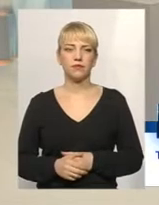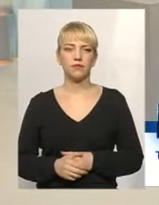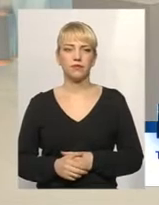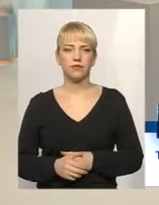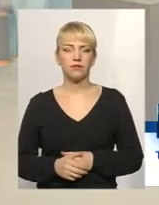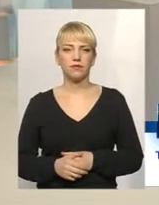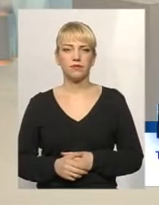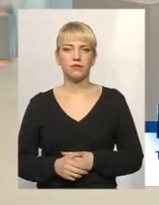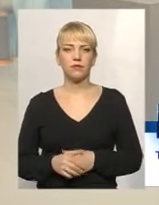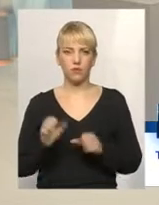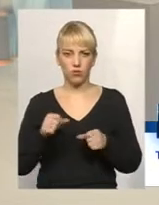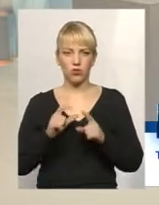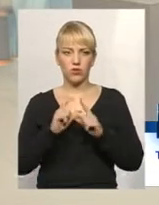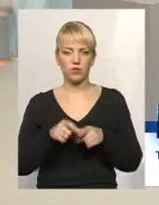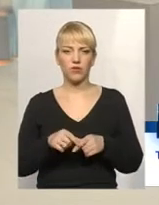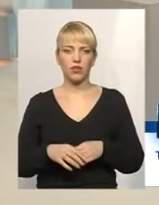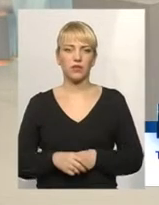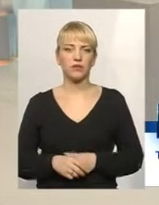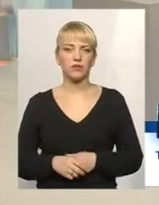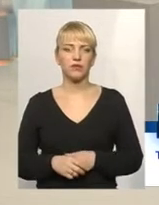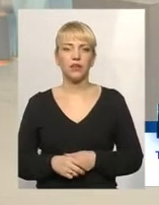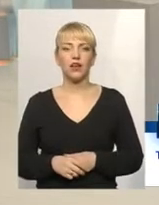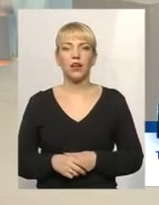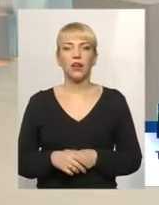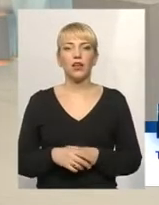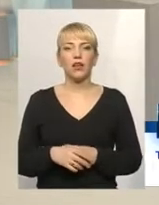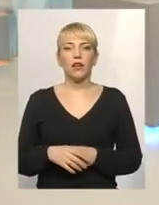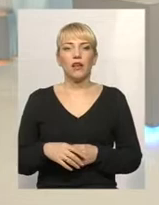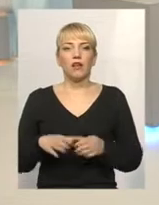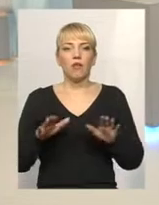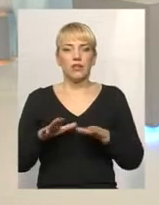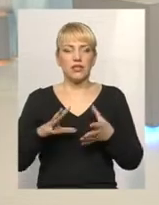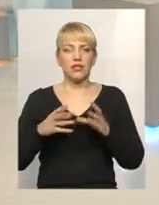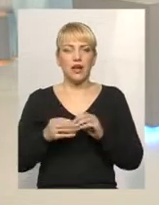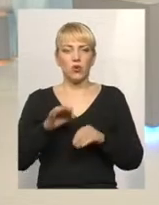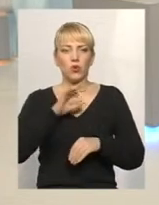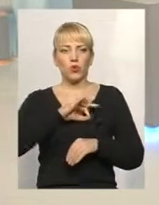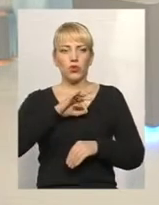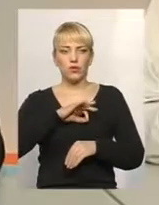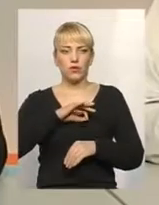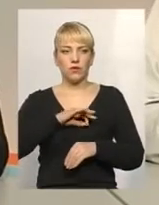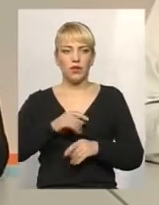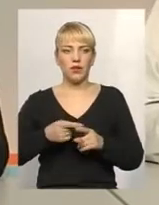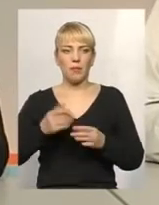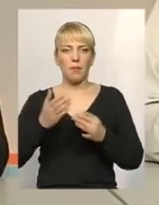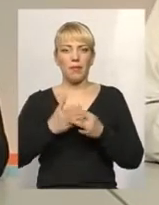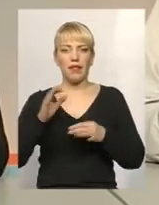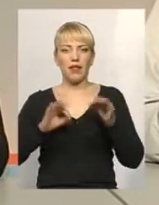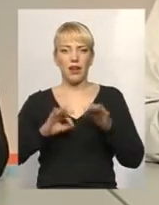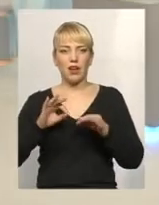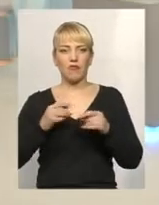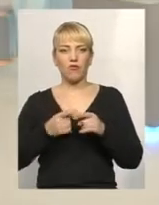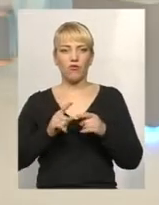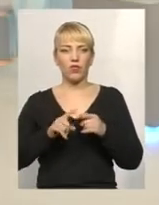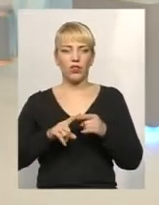Це так, можна не відповідати. Ну, в місцях загального користування, ну, тут як? Пільга, вона,